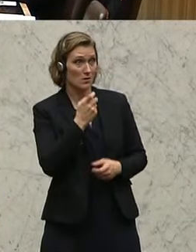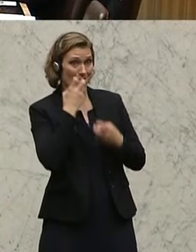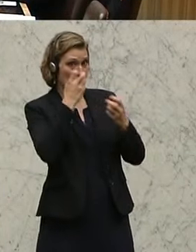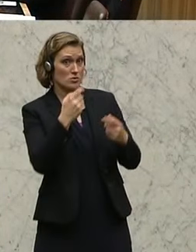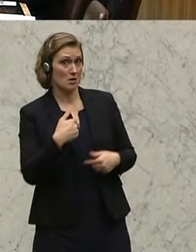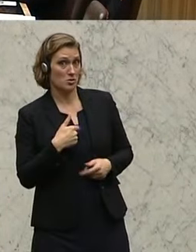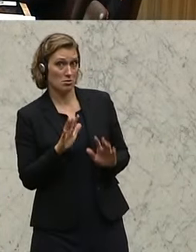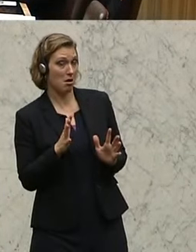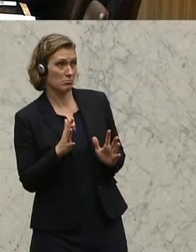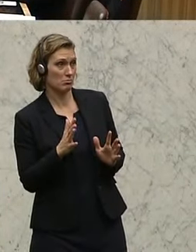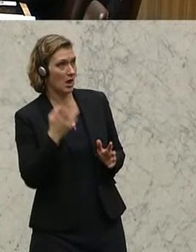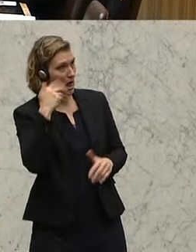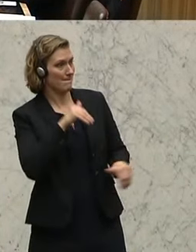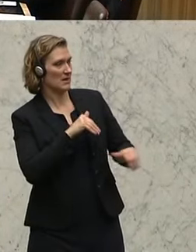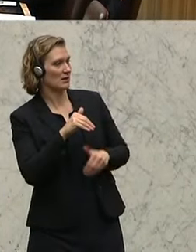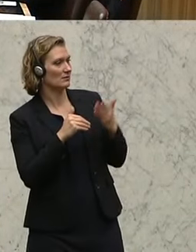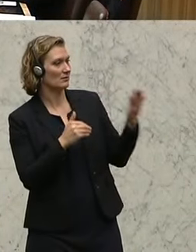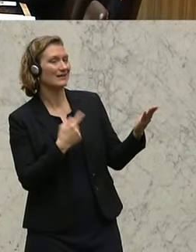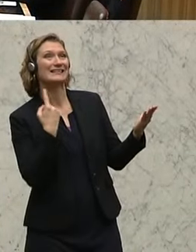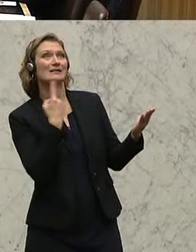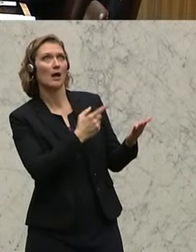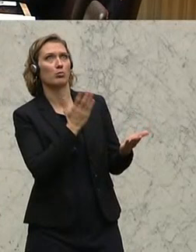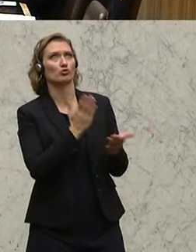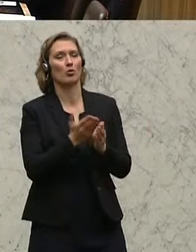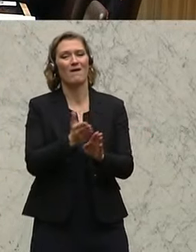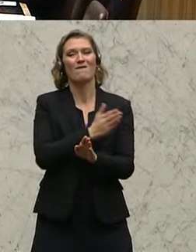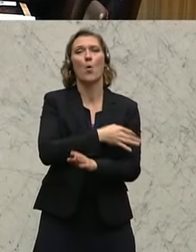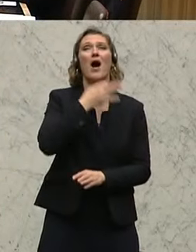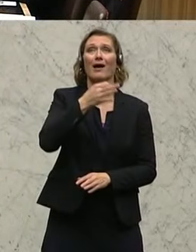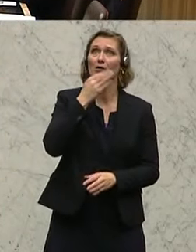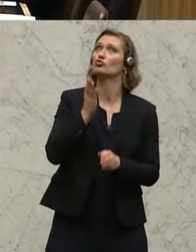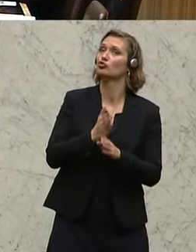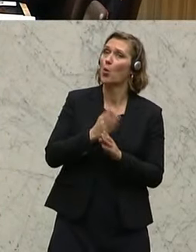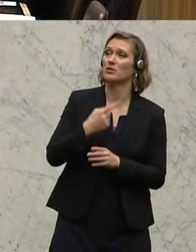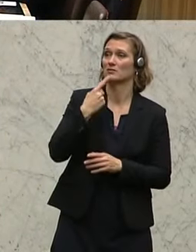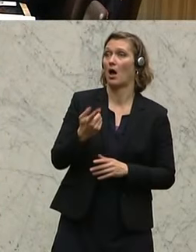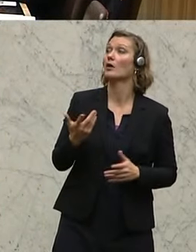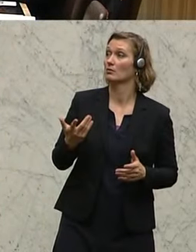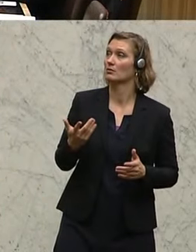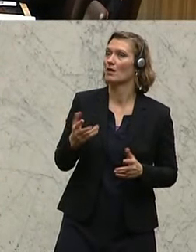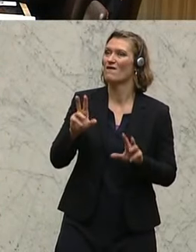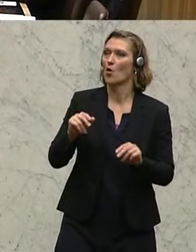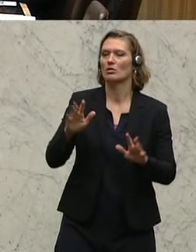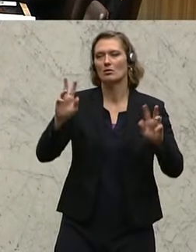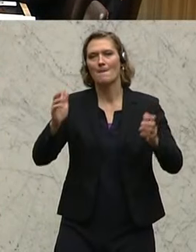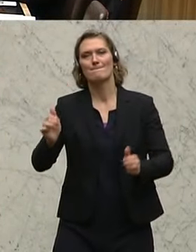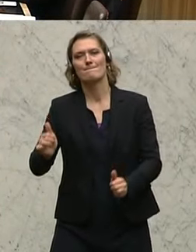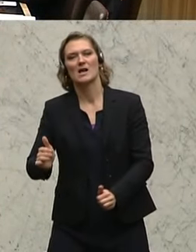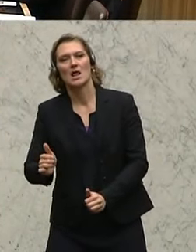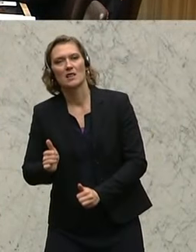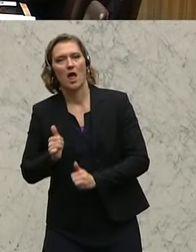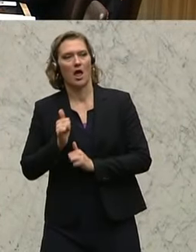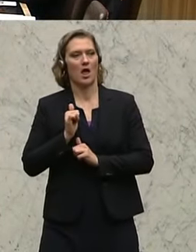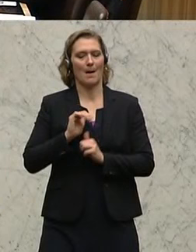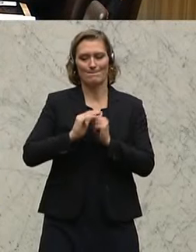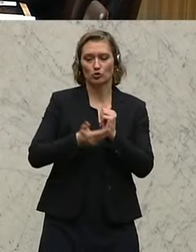Bundesminister, weil natürlich Sie schon, das haben schon einige Vorredner gesagt, hier vom Militär mit diesem Budget,